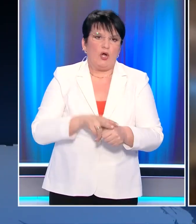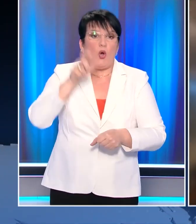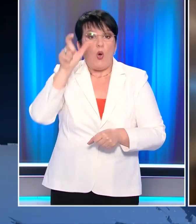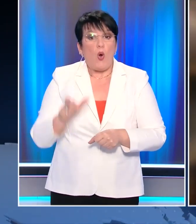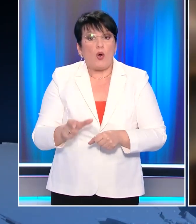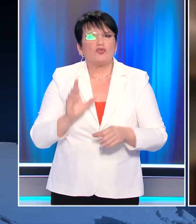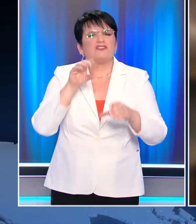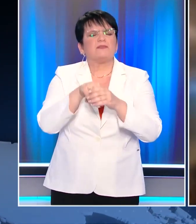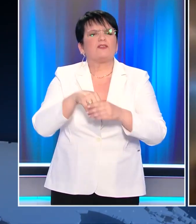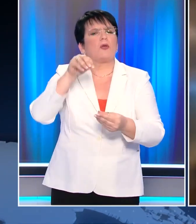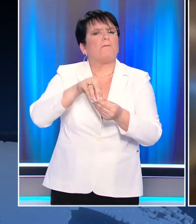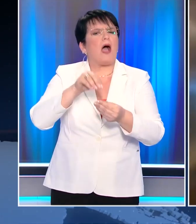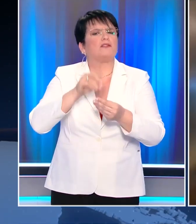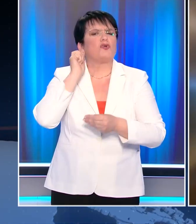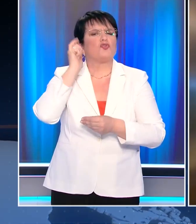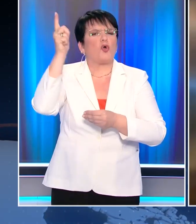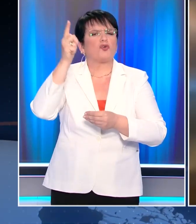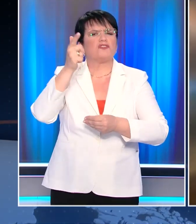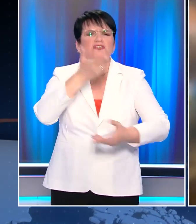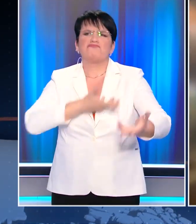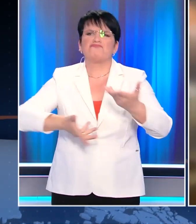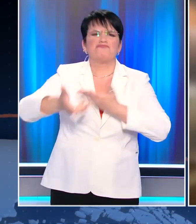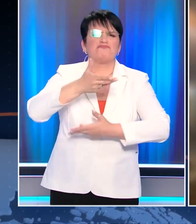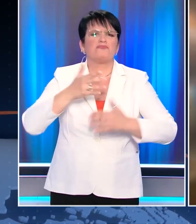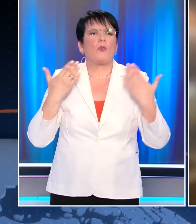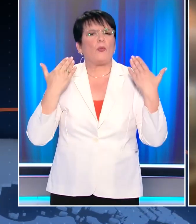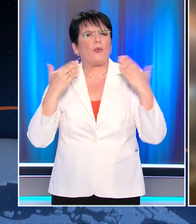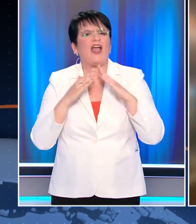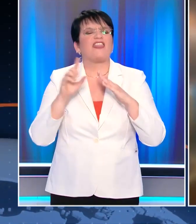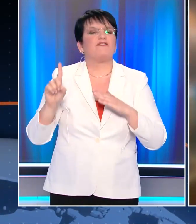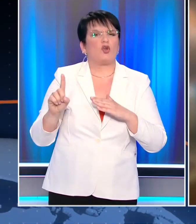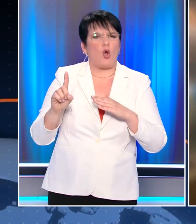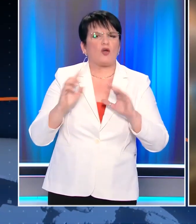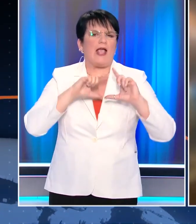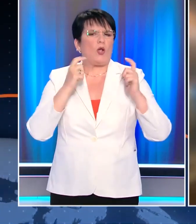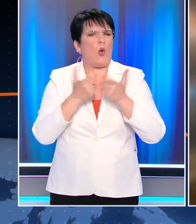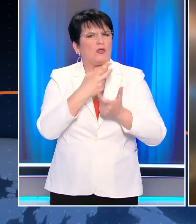χορεύει και συμμετέχει στο πασχαλινό γλέντι που έχει στήσει με την οικογένειά του στο εξοχικό του στα δερβενοχώρια.